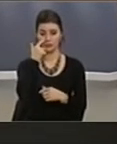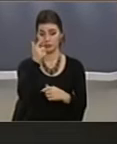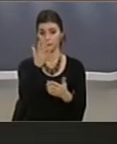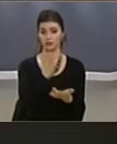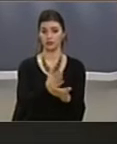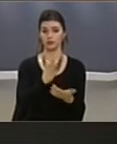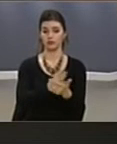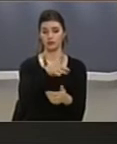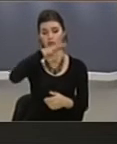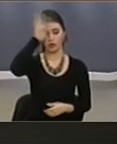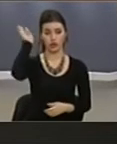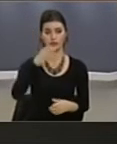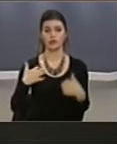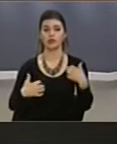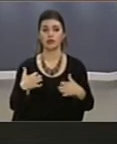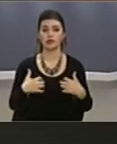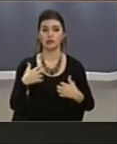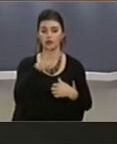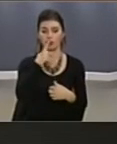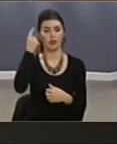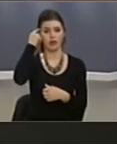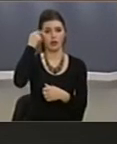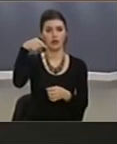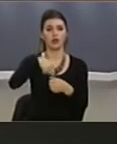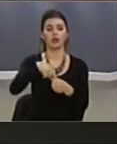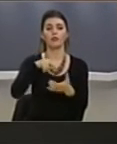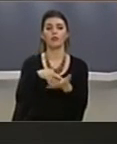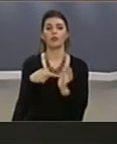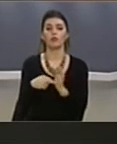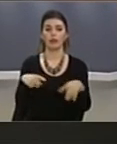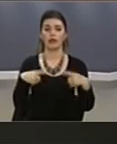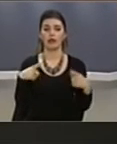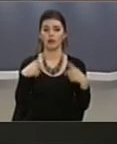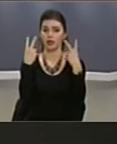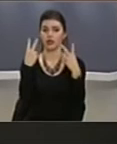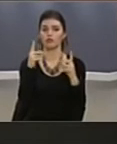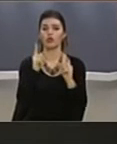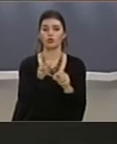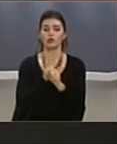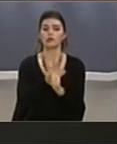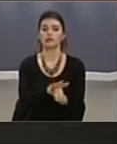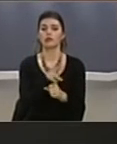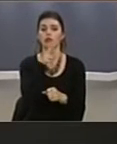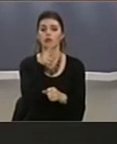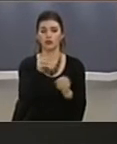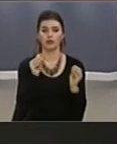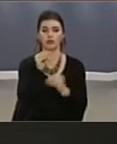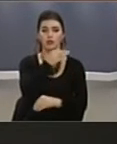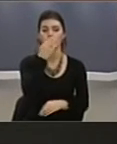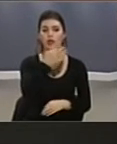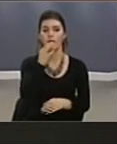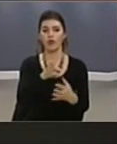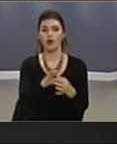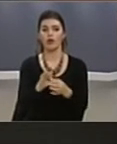strukturat e regjimit të Miloševiqit ishën të vedishëm se njën nga pjesët më vitale ku duaj të ushtroj kontroli, krahas kuvendit s